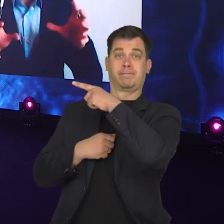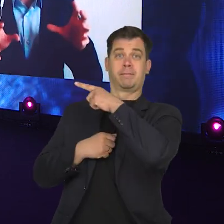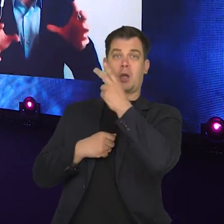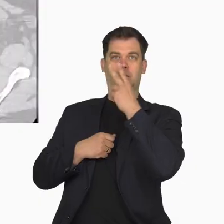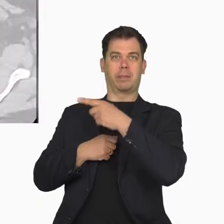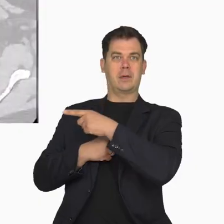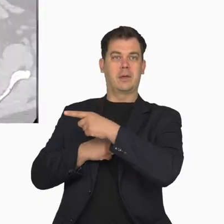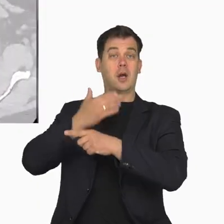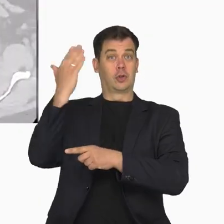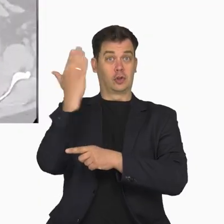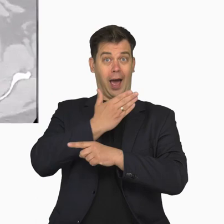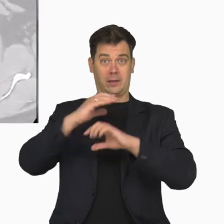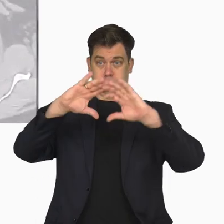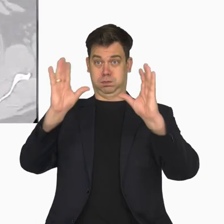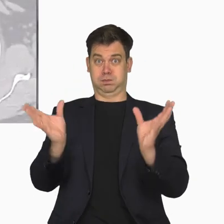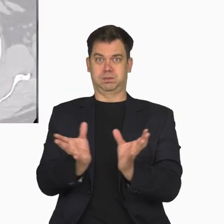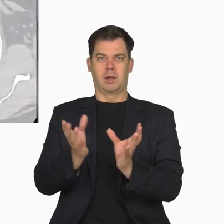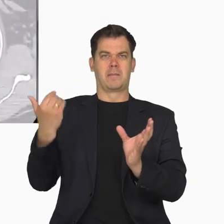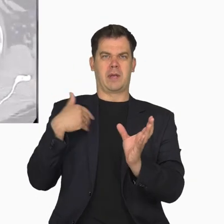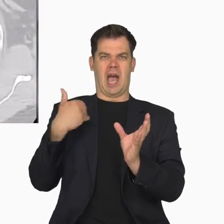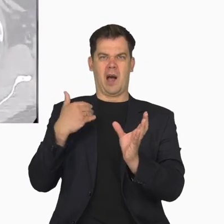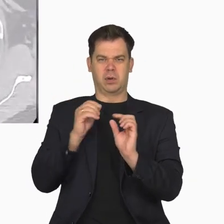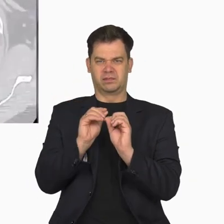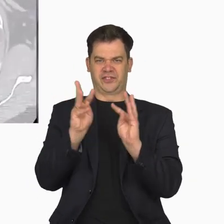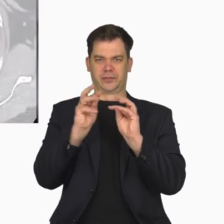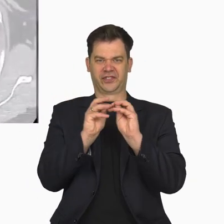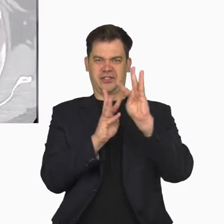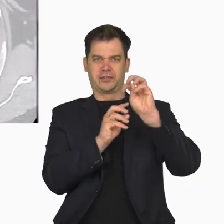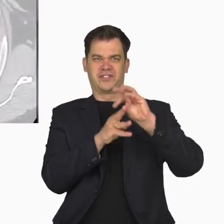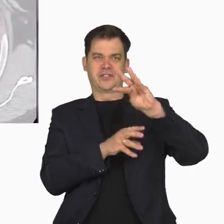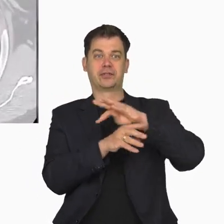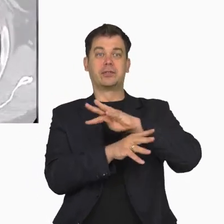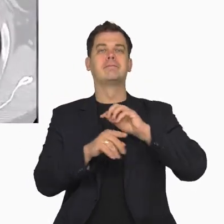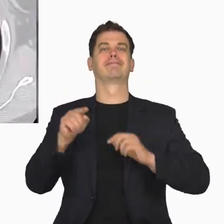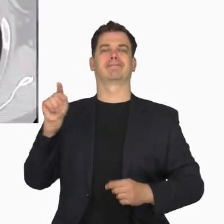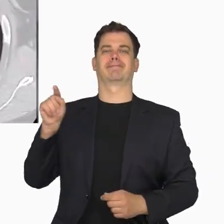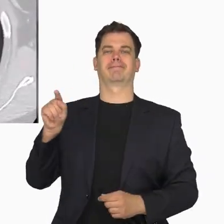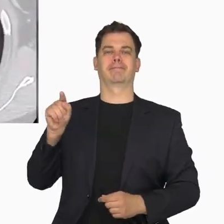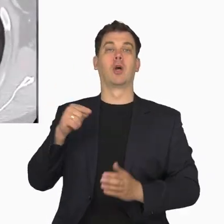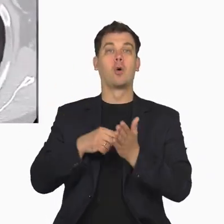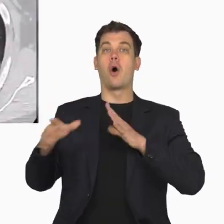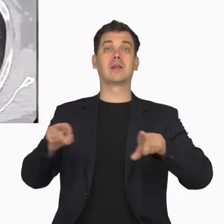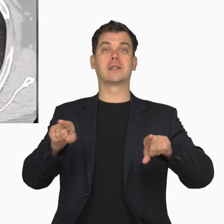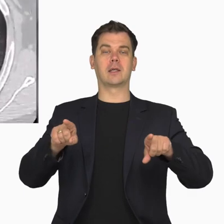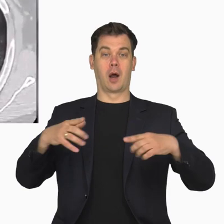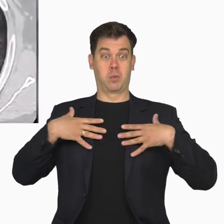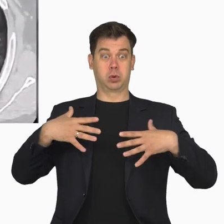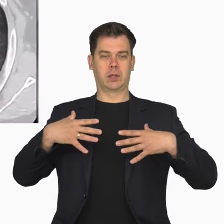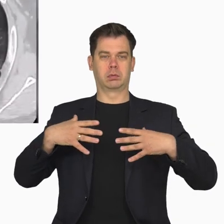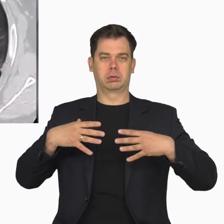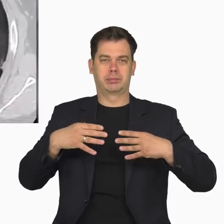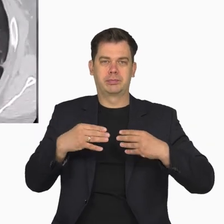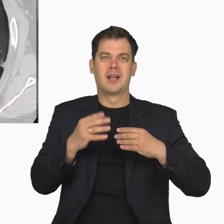jak widzicie tutaj, w tych czarnych przestrzeniach pojawiają się takie białe pajęczyny. To są właśnie zapadnięte płuca,